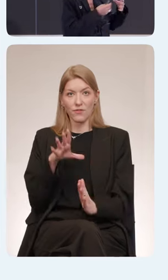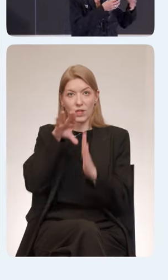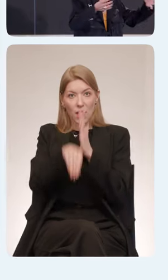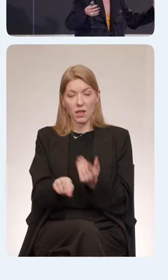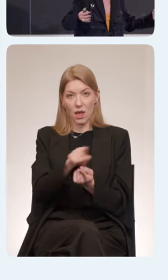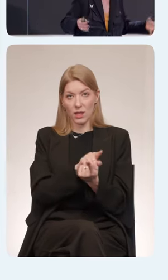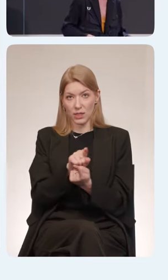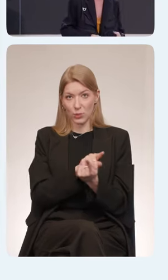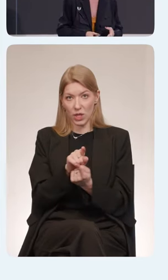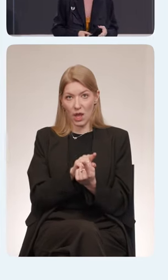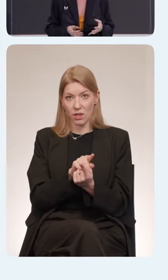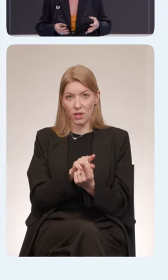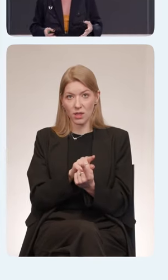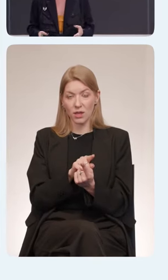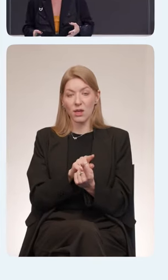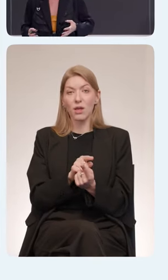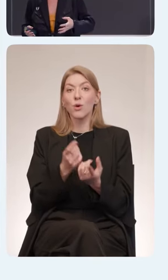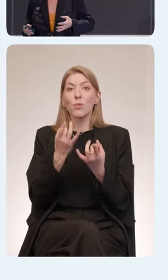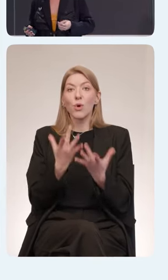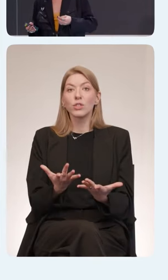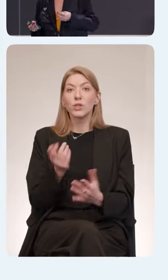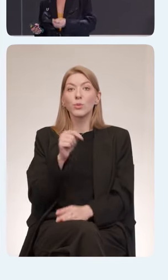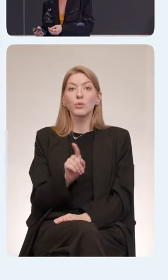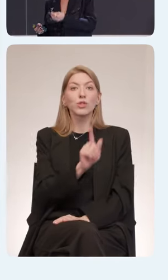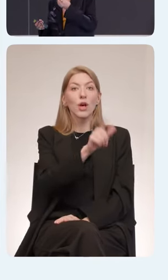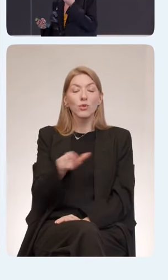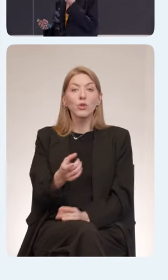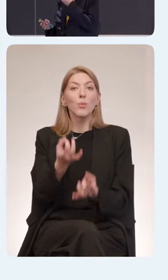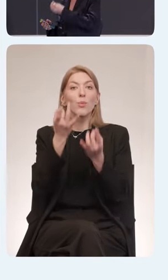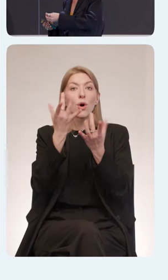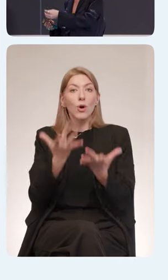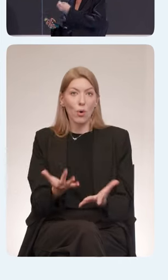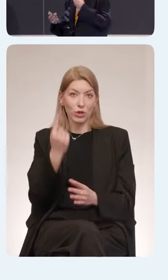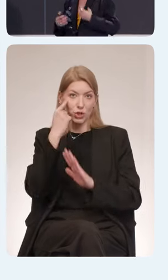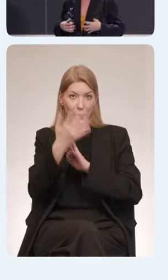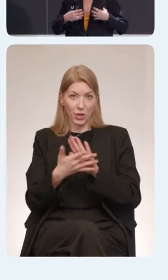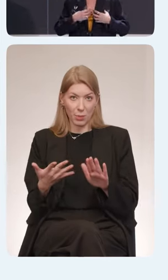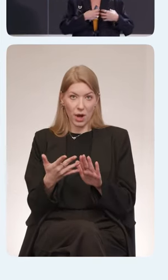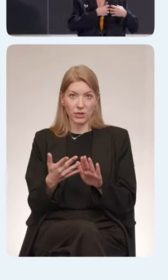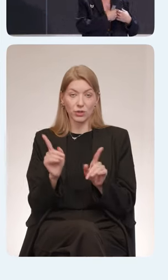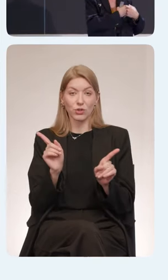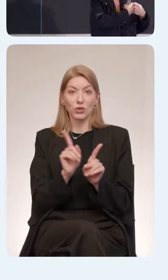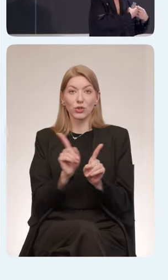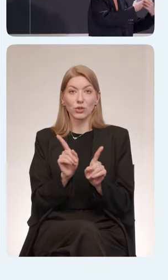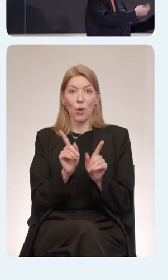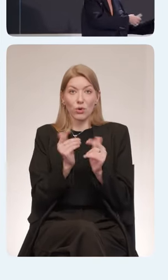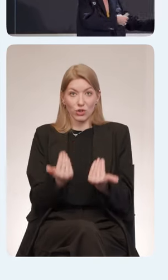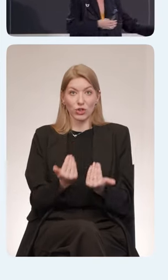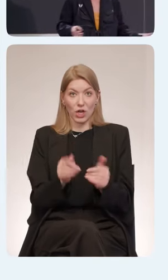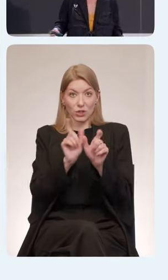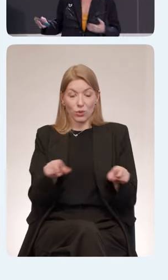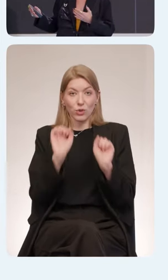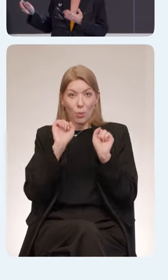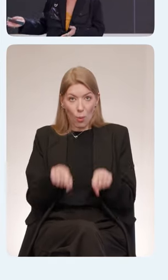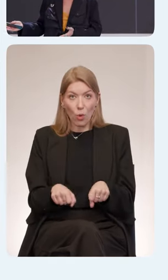намного больше эффекта, просто потому что людям проще понимать, что они прямо сейчас могут пойти и